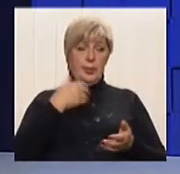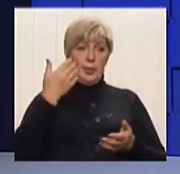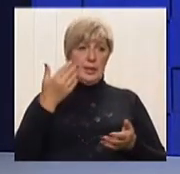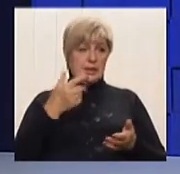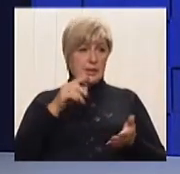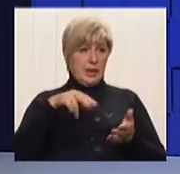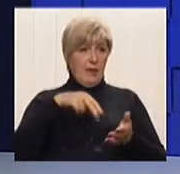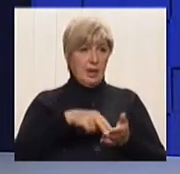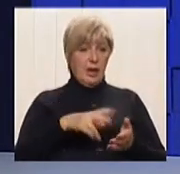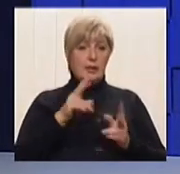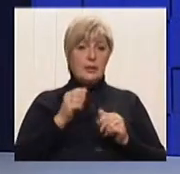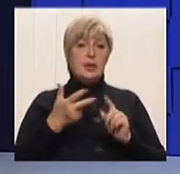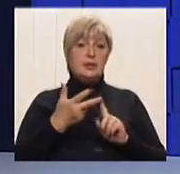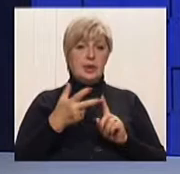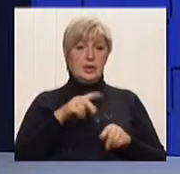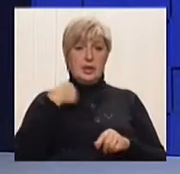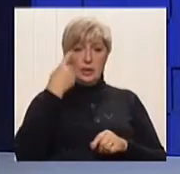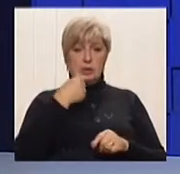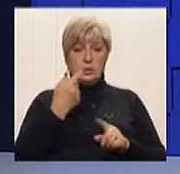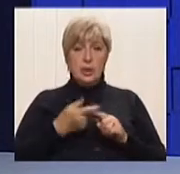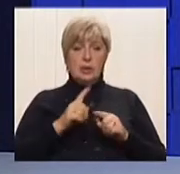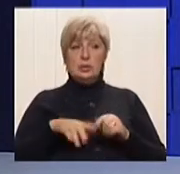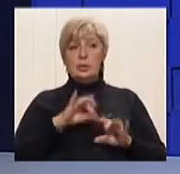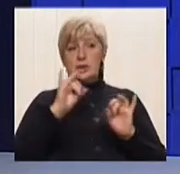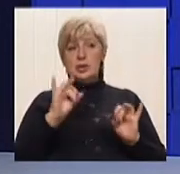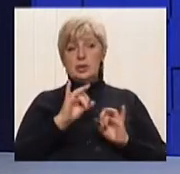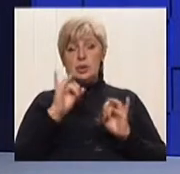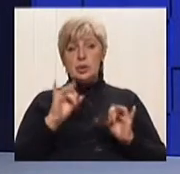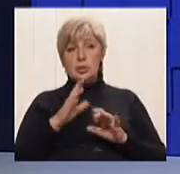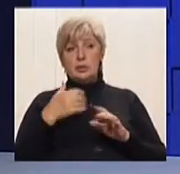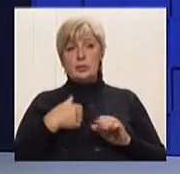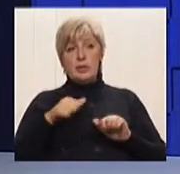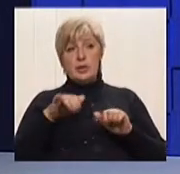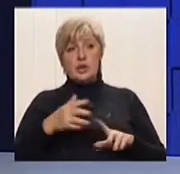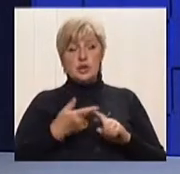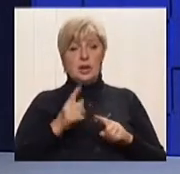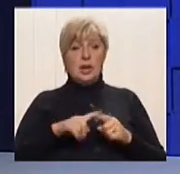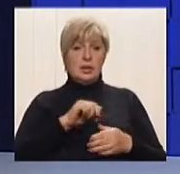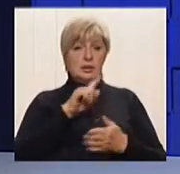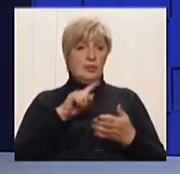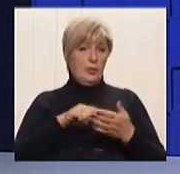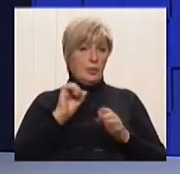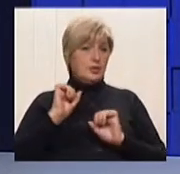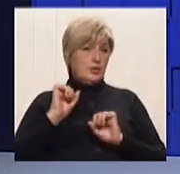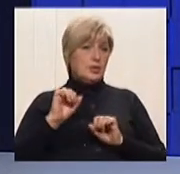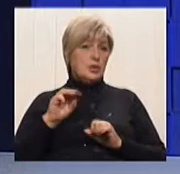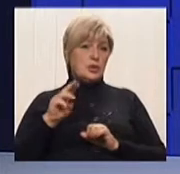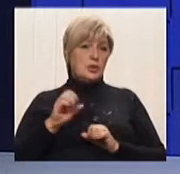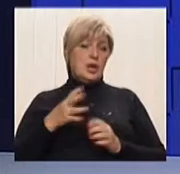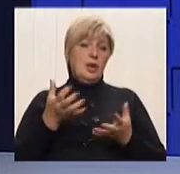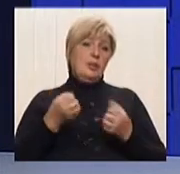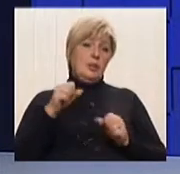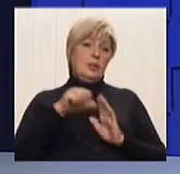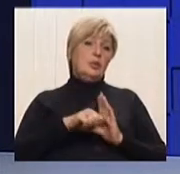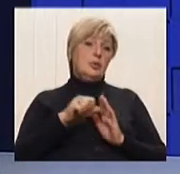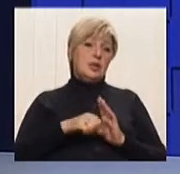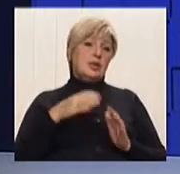заінтересовано в рішенні цих питань. Тобто, йдемо, як общественна організація по захисті прав потребителів і приймаємо участь в